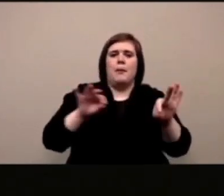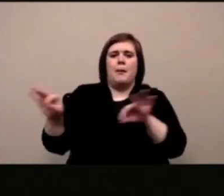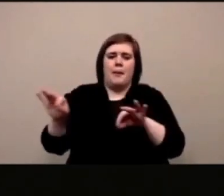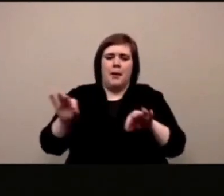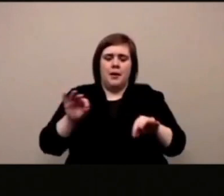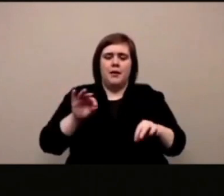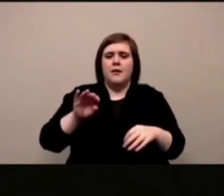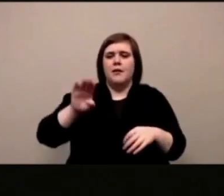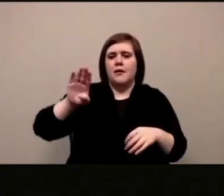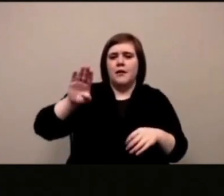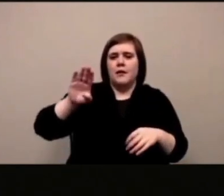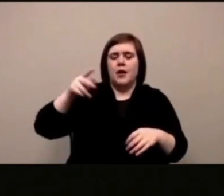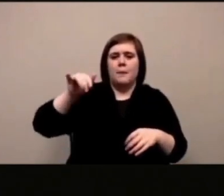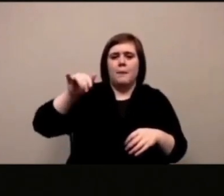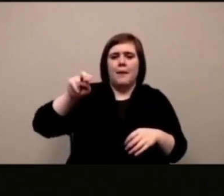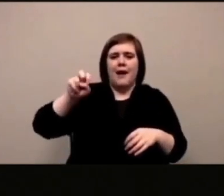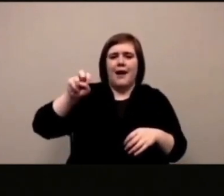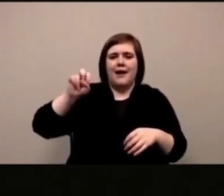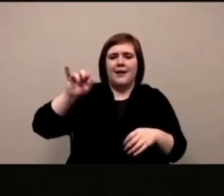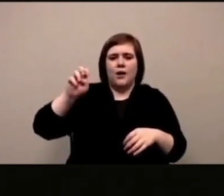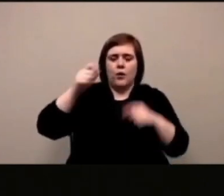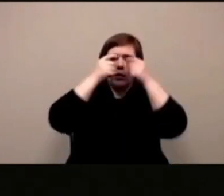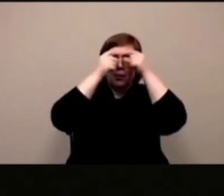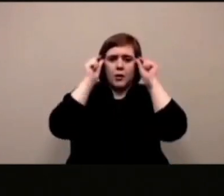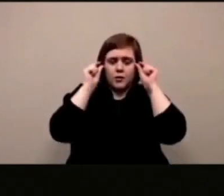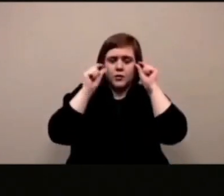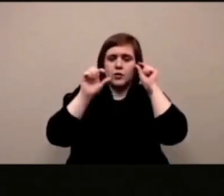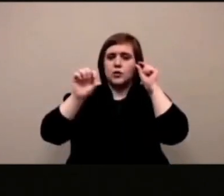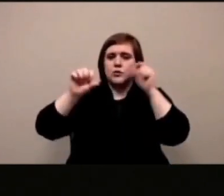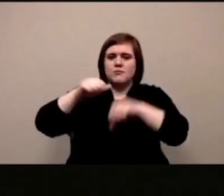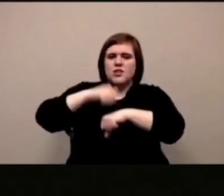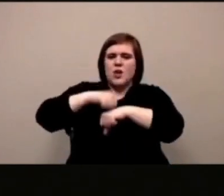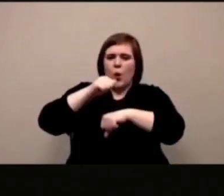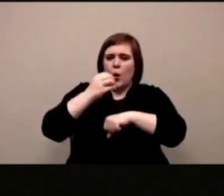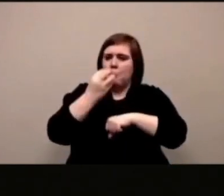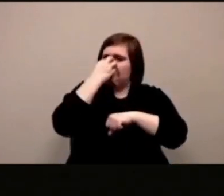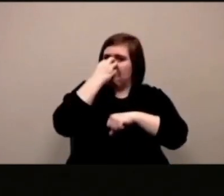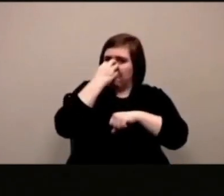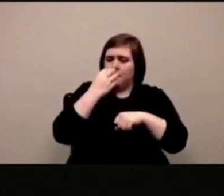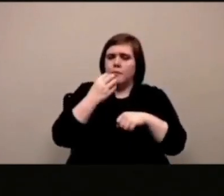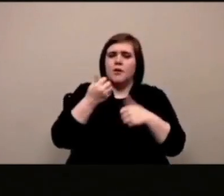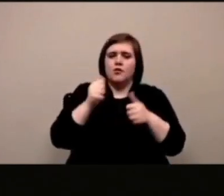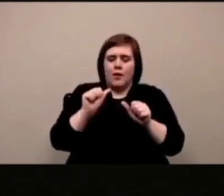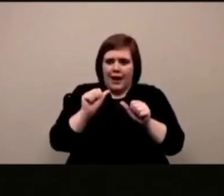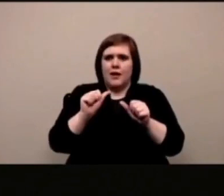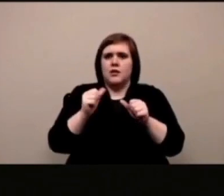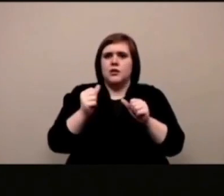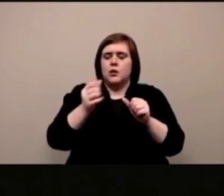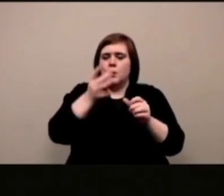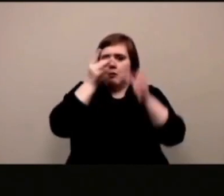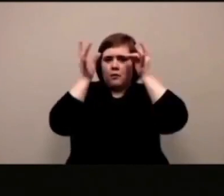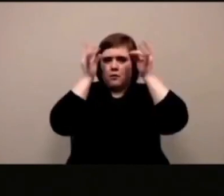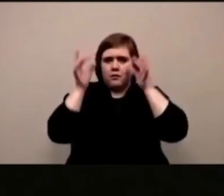ero nella sessione di fare materiali per il viso per mettere per esempio